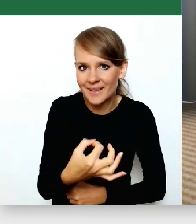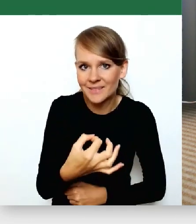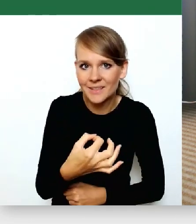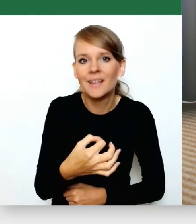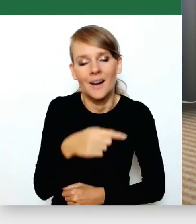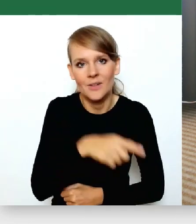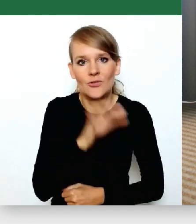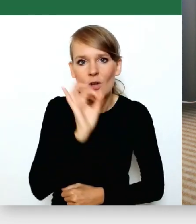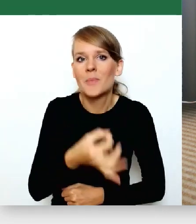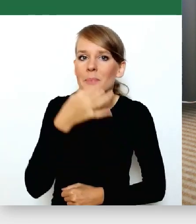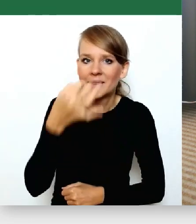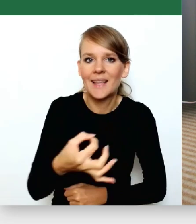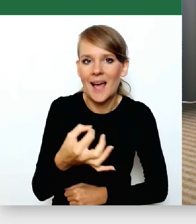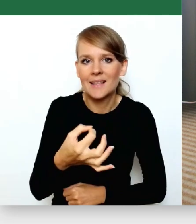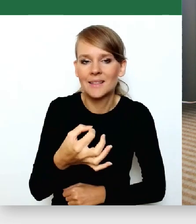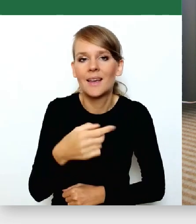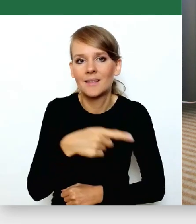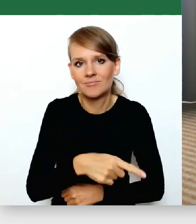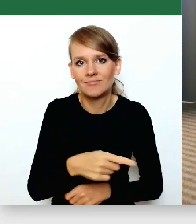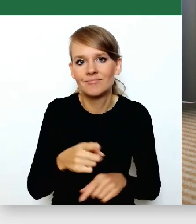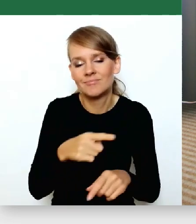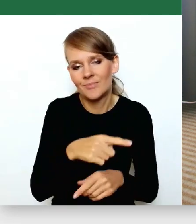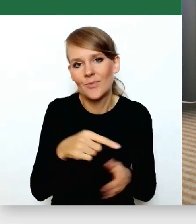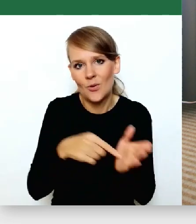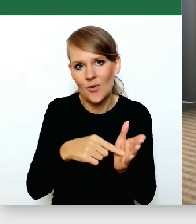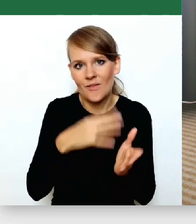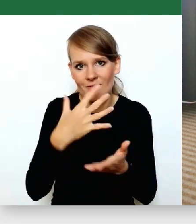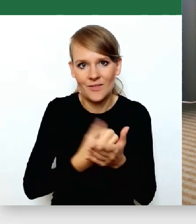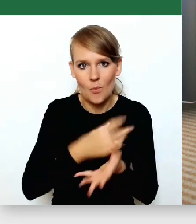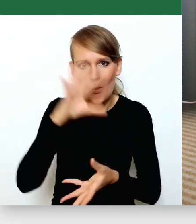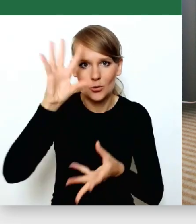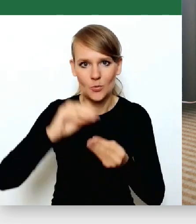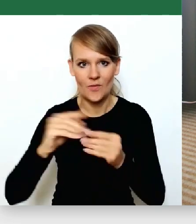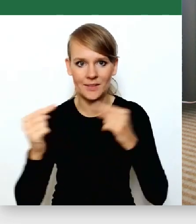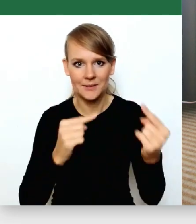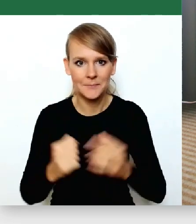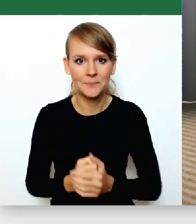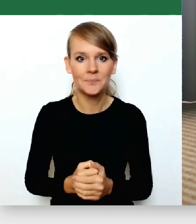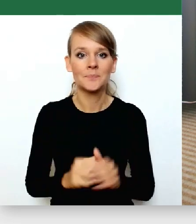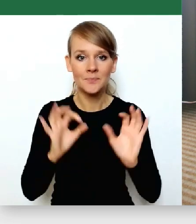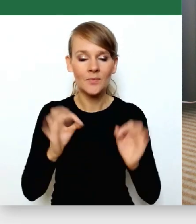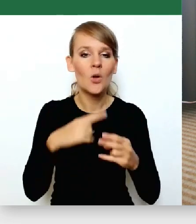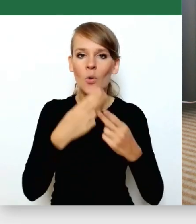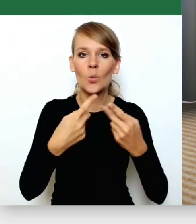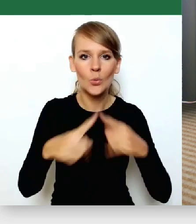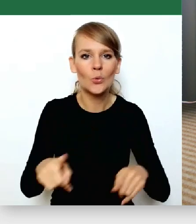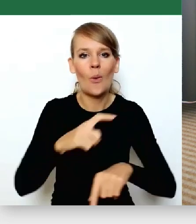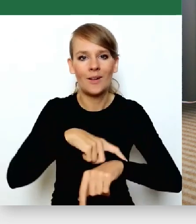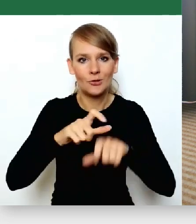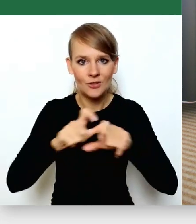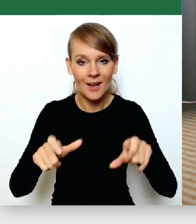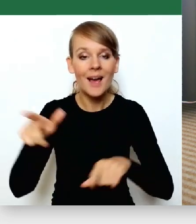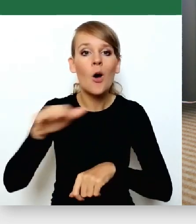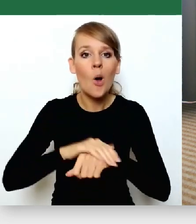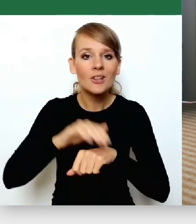dobrym pytaniem, na które odpowiedź będzie też podsumowaniem naszej dyskusji. Bardzo krótko, bo czas goni to, co powiedziała koleżanka Skalisza,